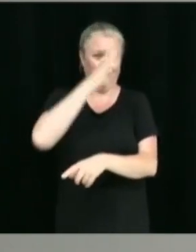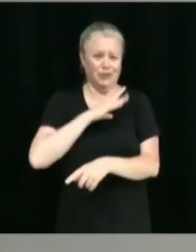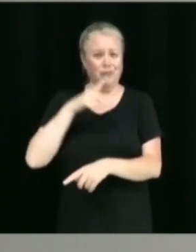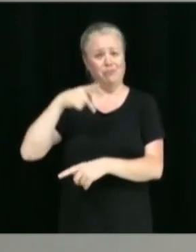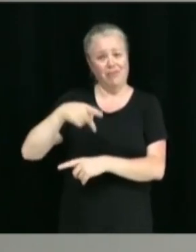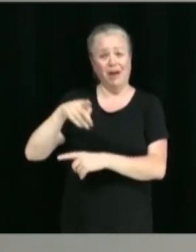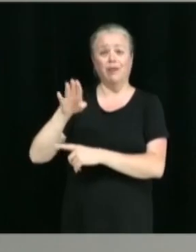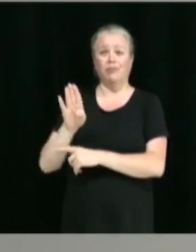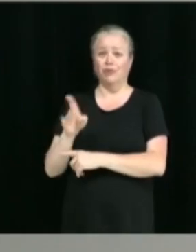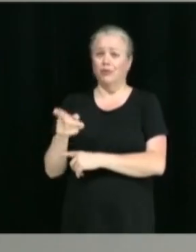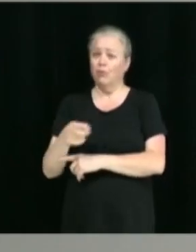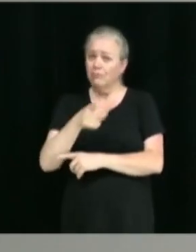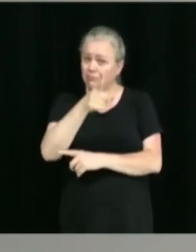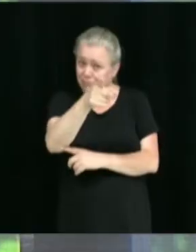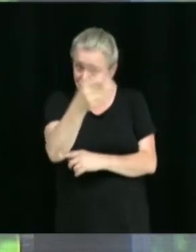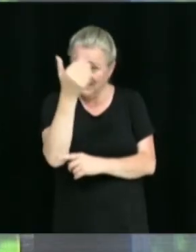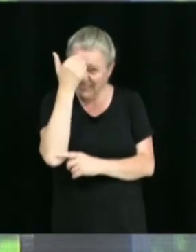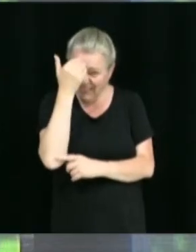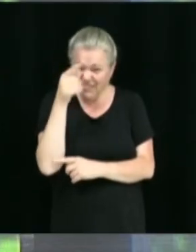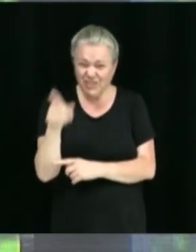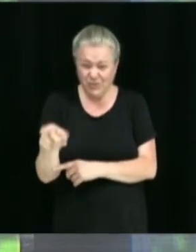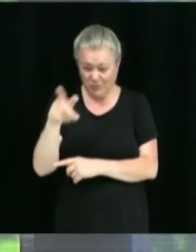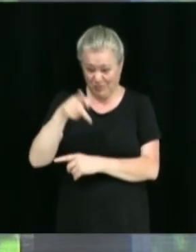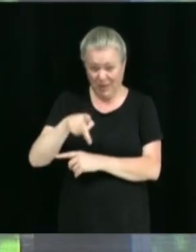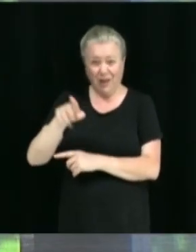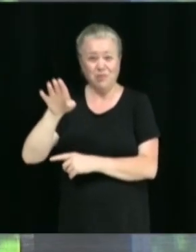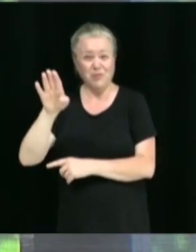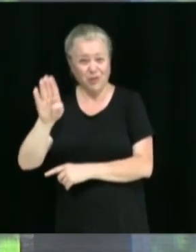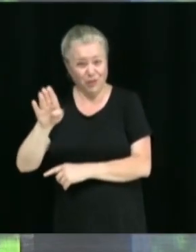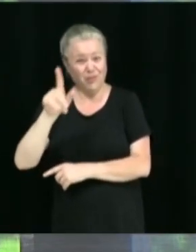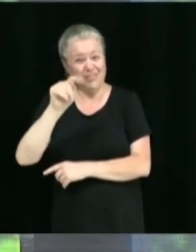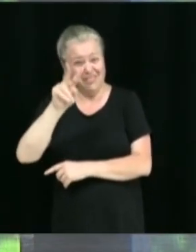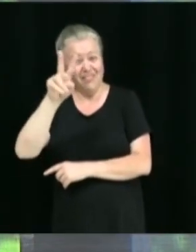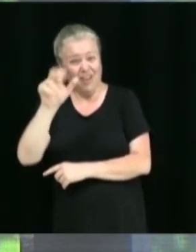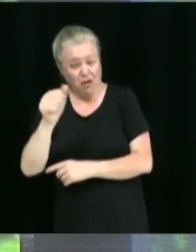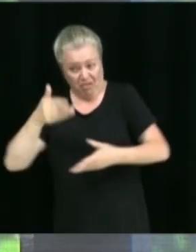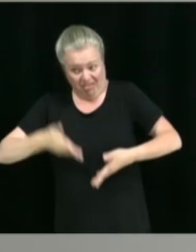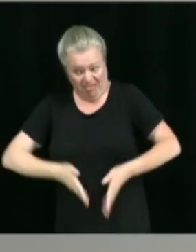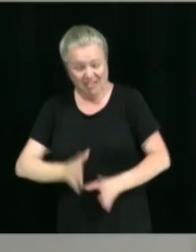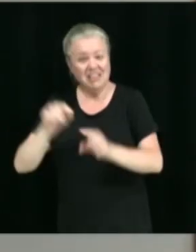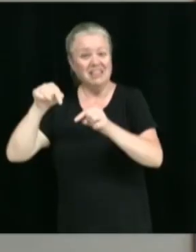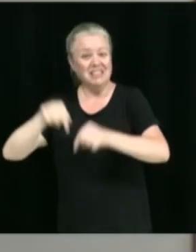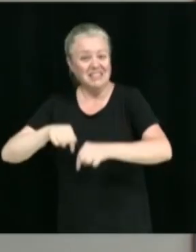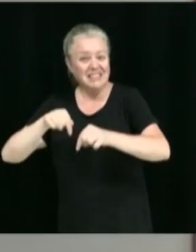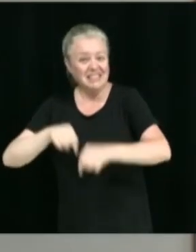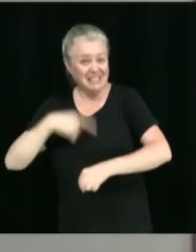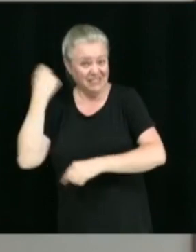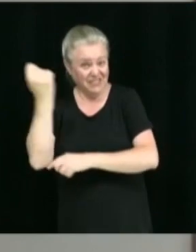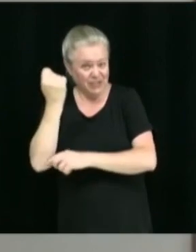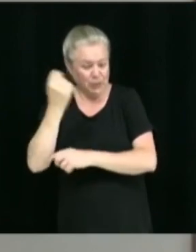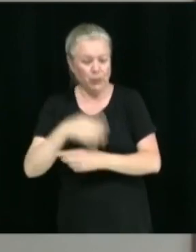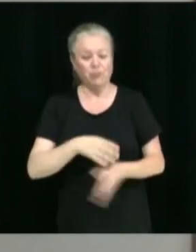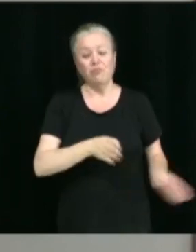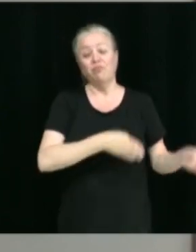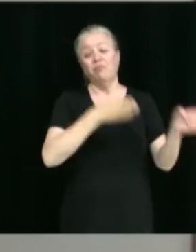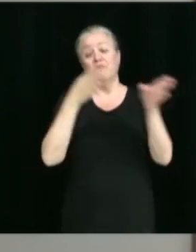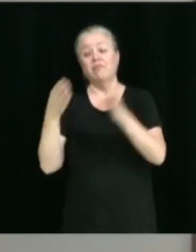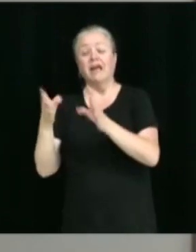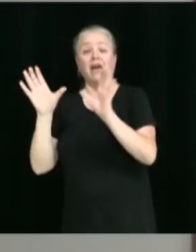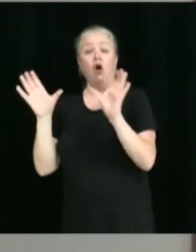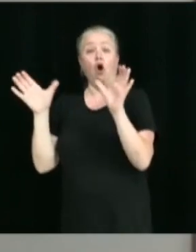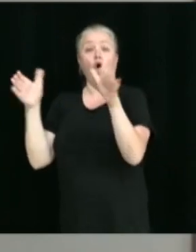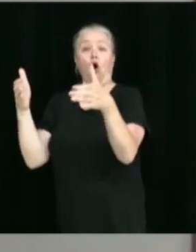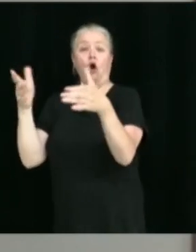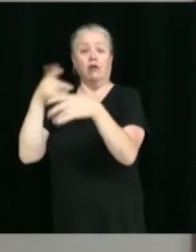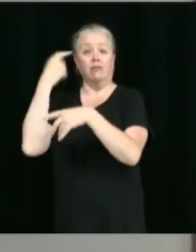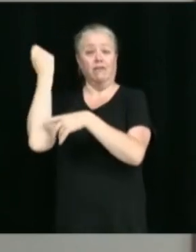Les gens ne savent pas tous qu'il est natif d'ici, mais oui, M. Bruneau est natif de Victoriaville. Et dans la catégorie de l'Ordre victorien, alors, c'est